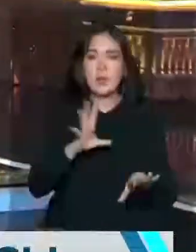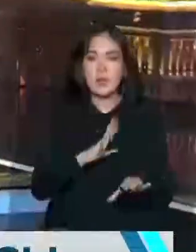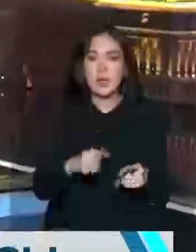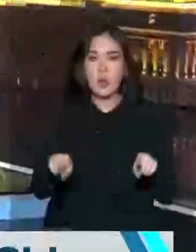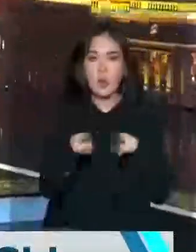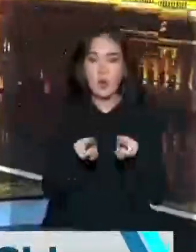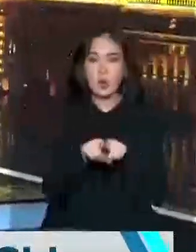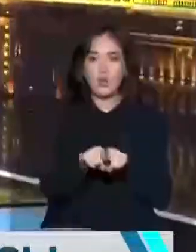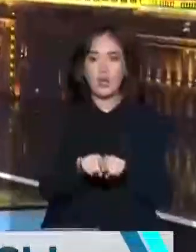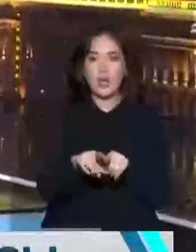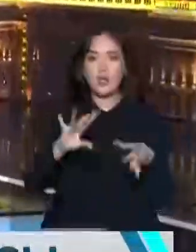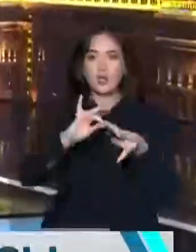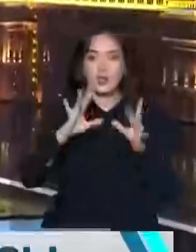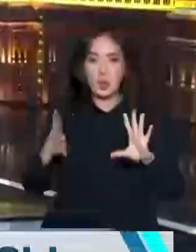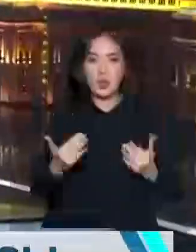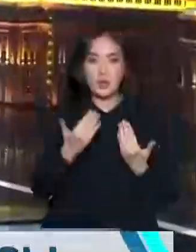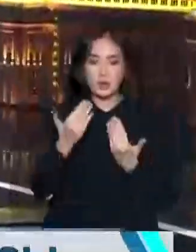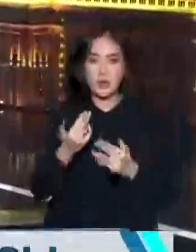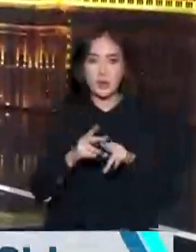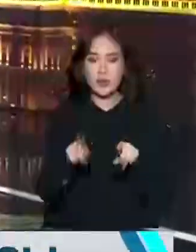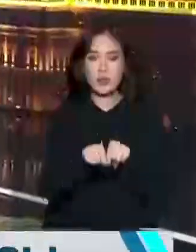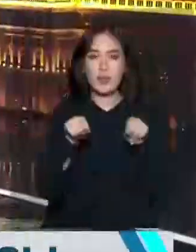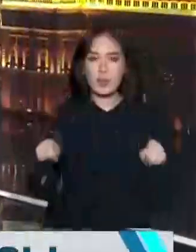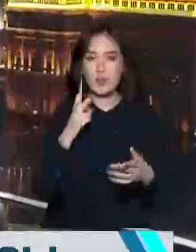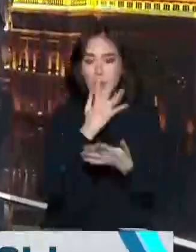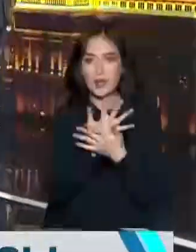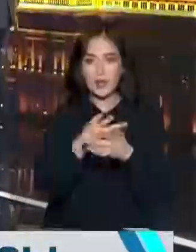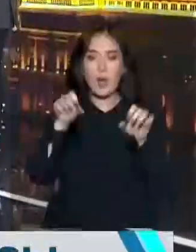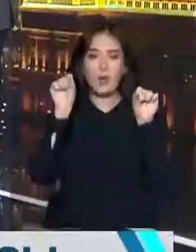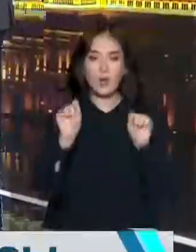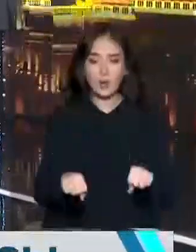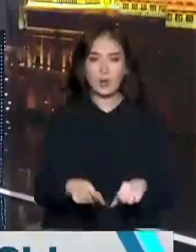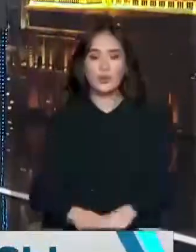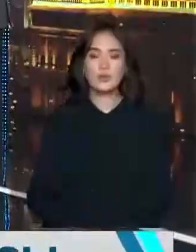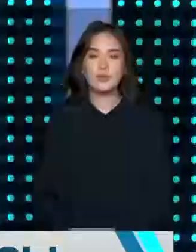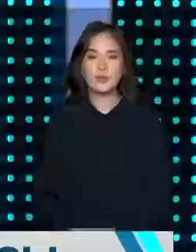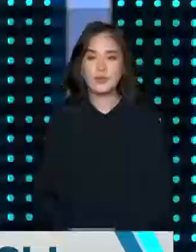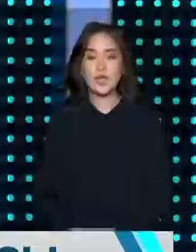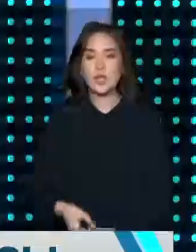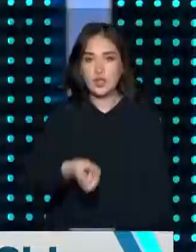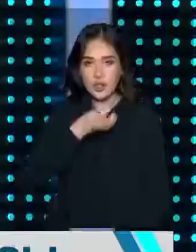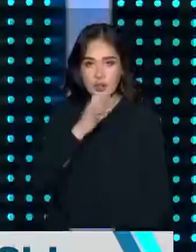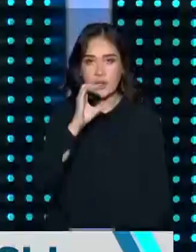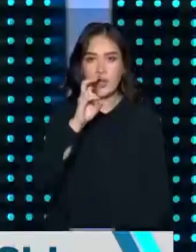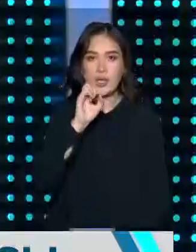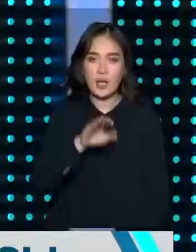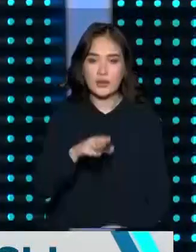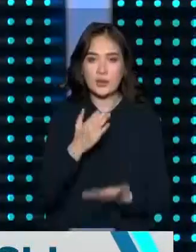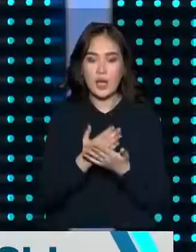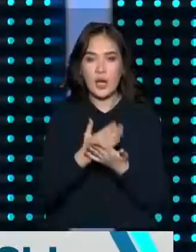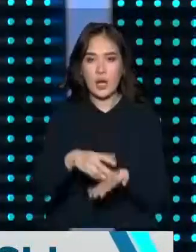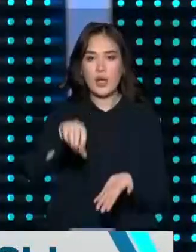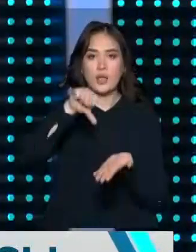осы әлеметтік желінің құралы бұл ашықтықтың бір белгістепен өлең. Жақсы сенатқа осы асамблеяның